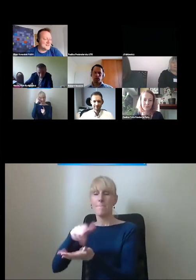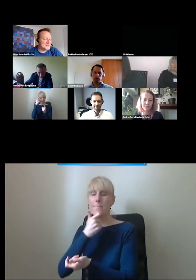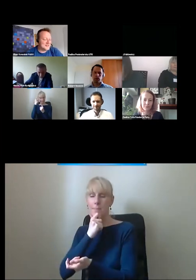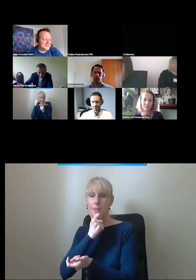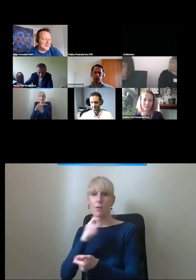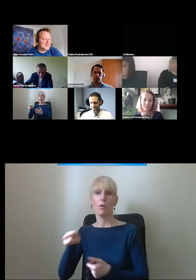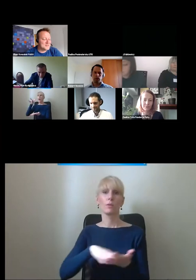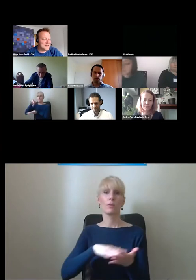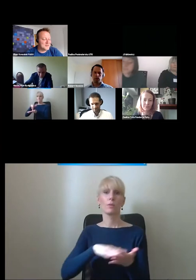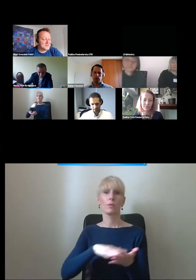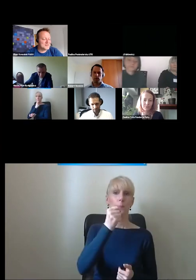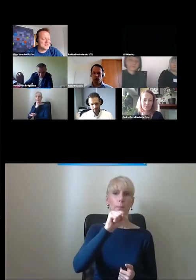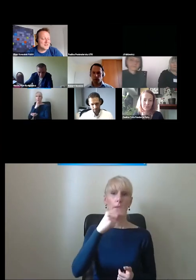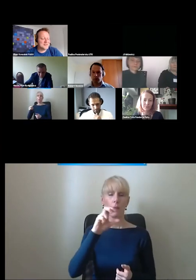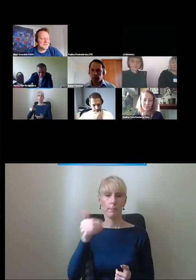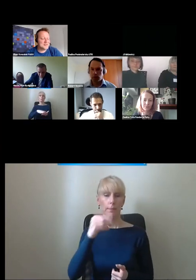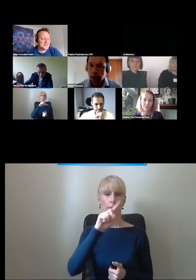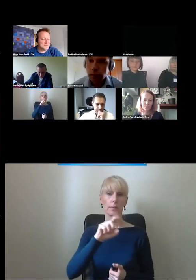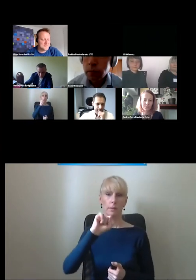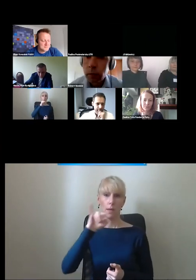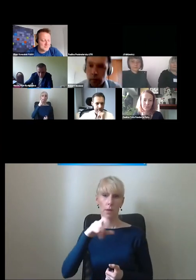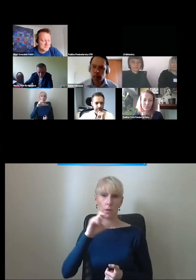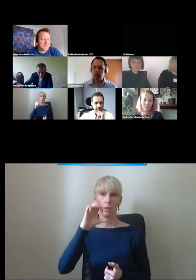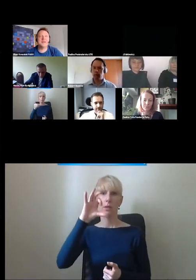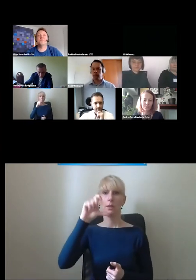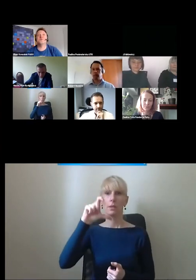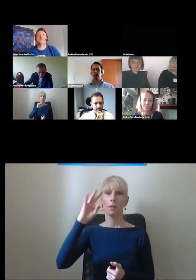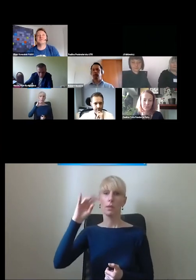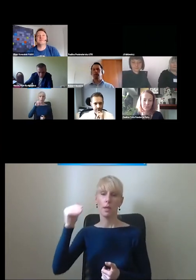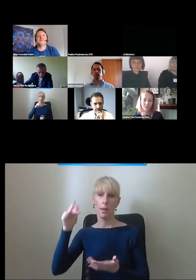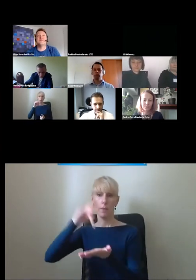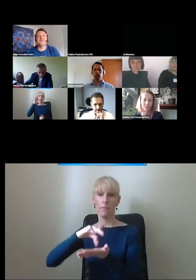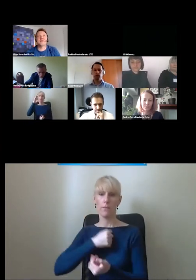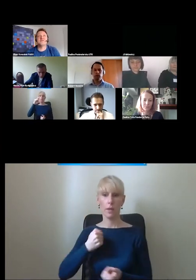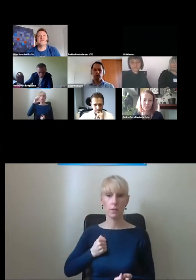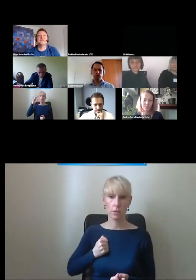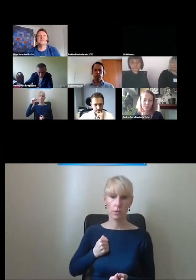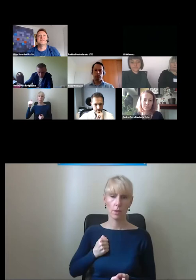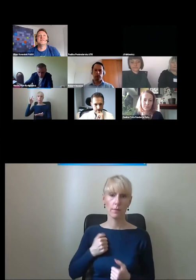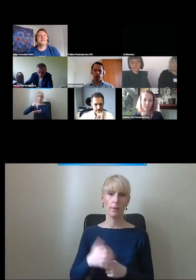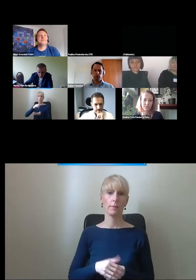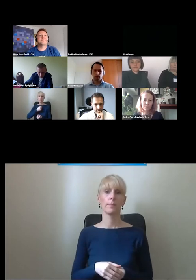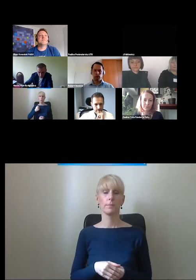pan Adam Zając z ZDM-u z Warszawy.